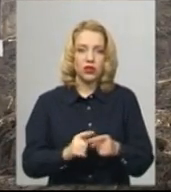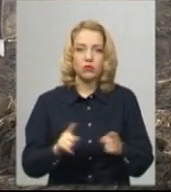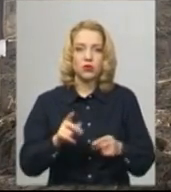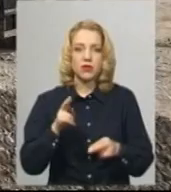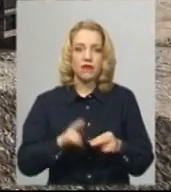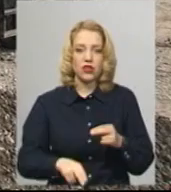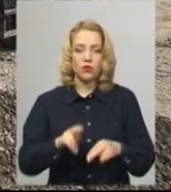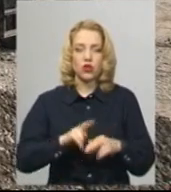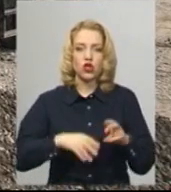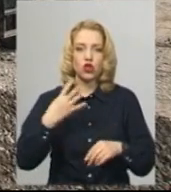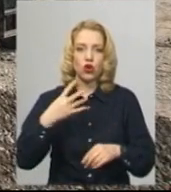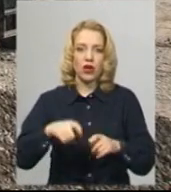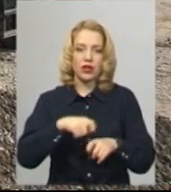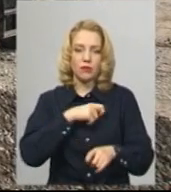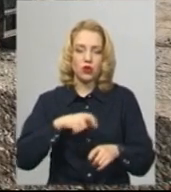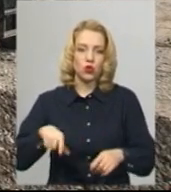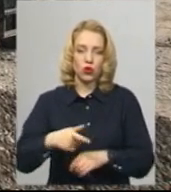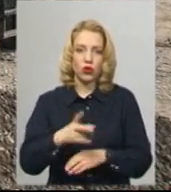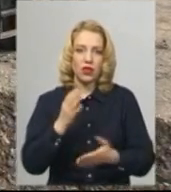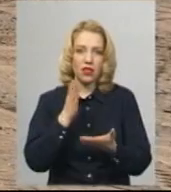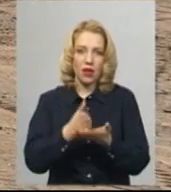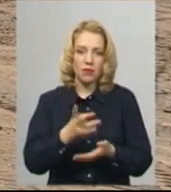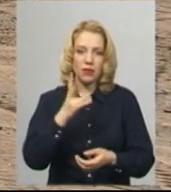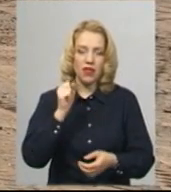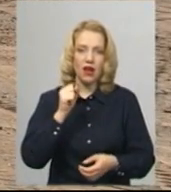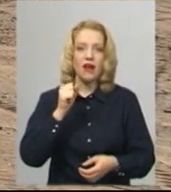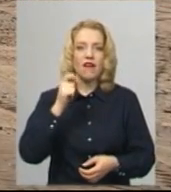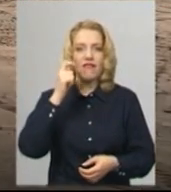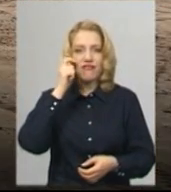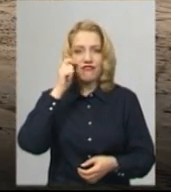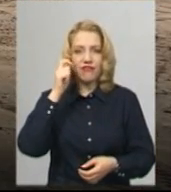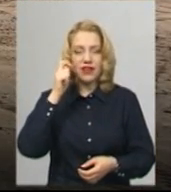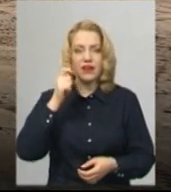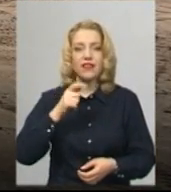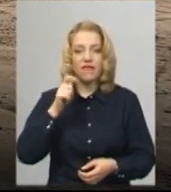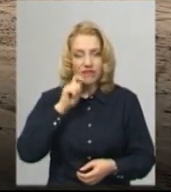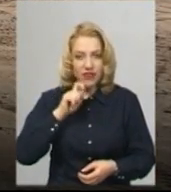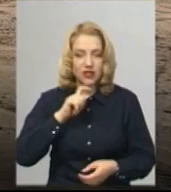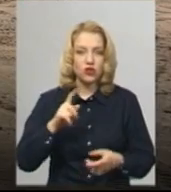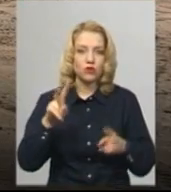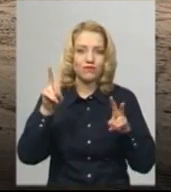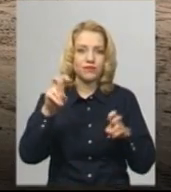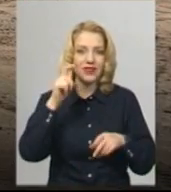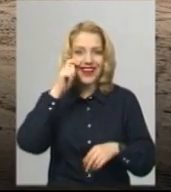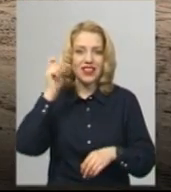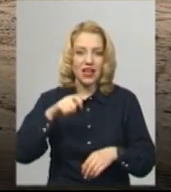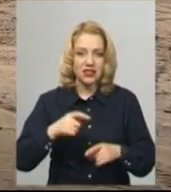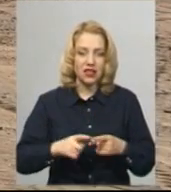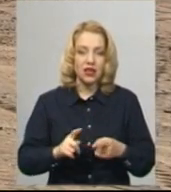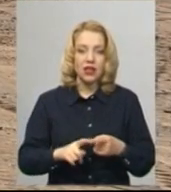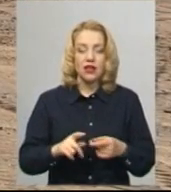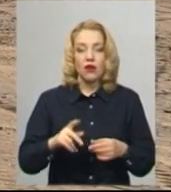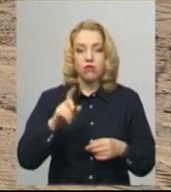40-кілометрової дороги напрямку на Вінницю, яку прозвали Китайською. Є вже перелік підрядників, які потенційно можуть взятися цю ділянку.